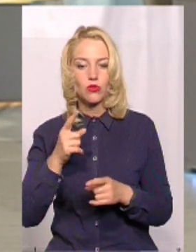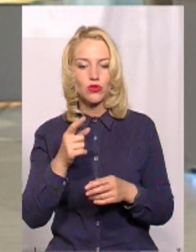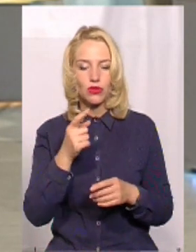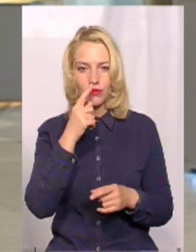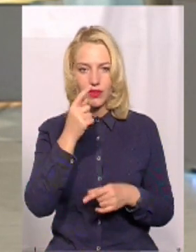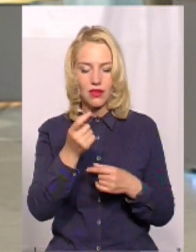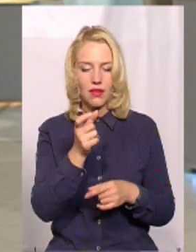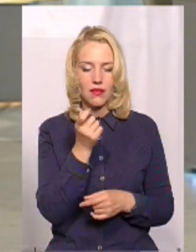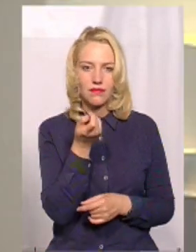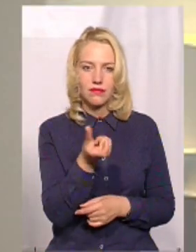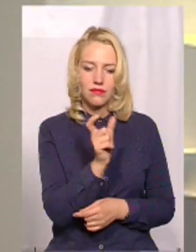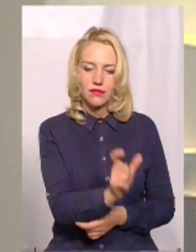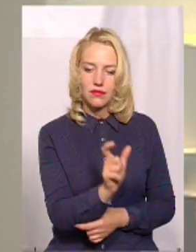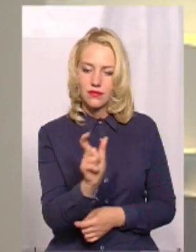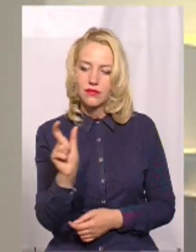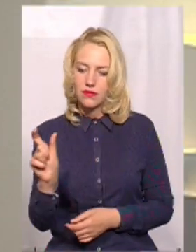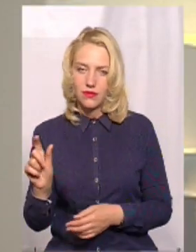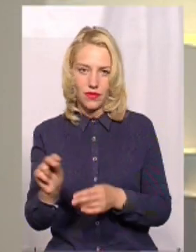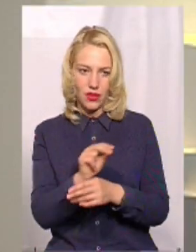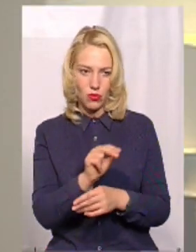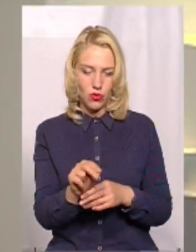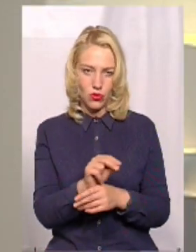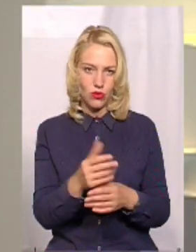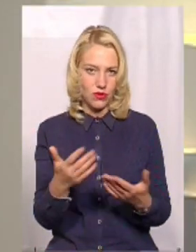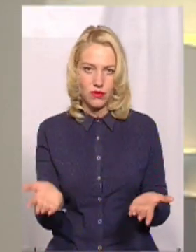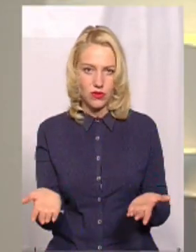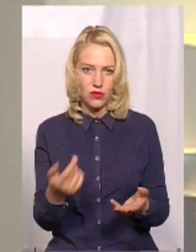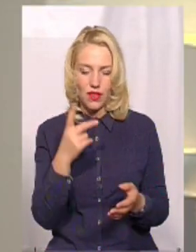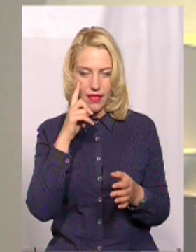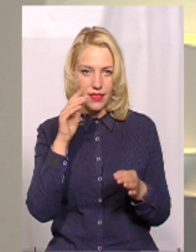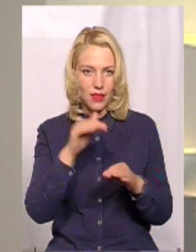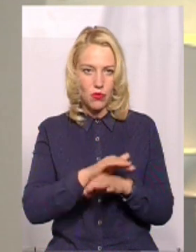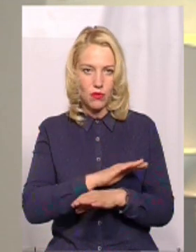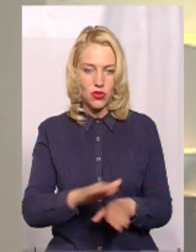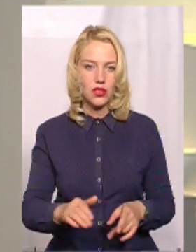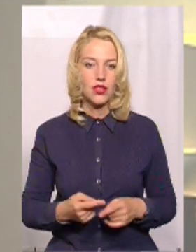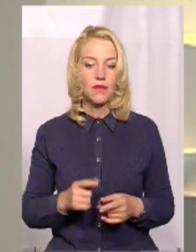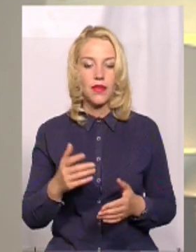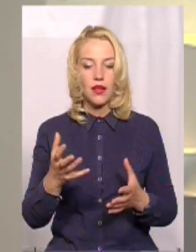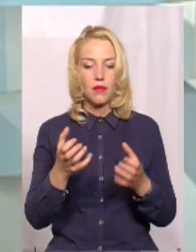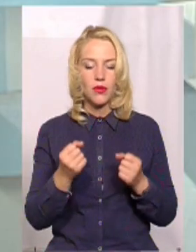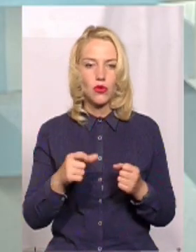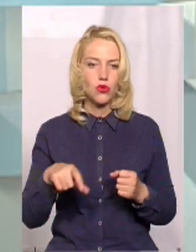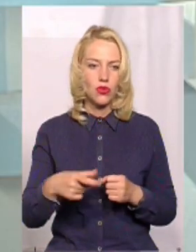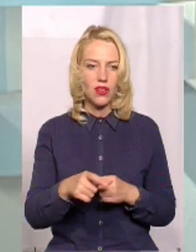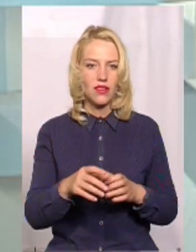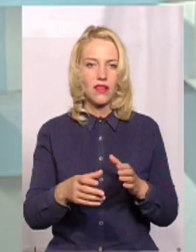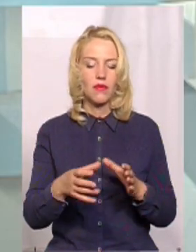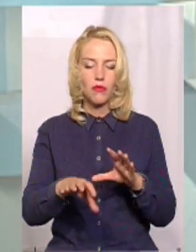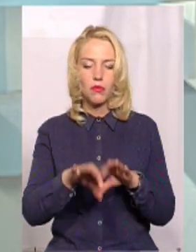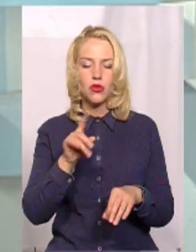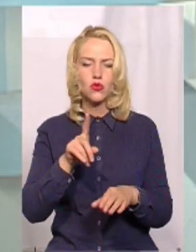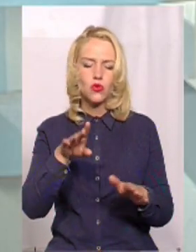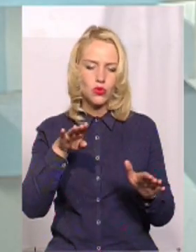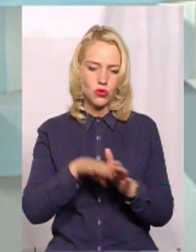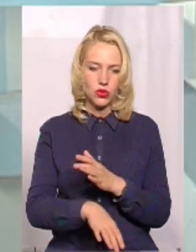ремонтуються, так, десь в найпроблемніших, напевно, місцях, то в загальній картинці. беруть, значить, ділянки вибирають хуже з хуже. По